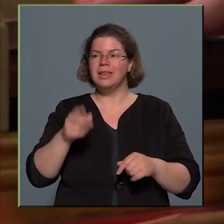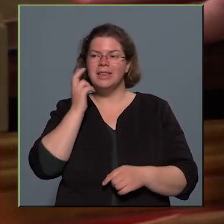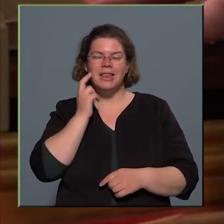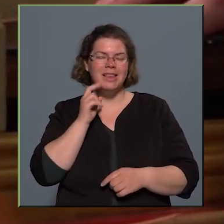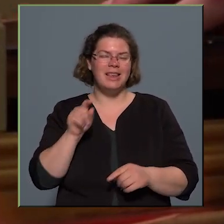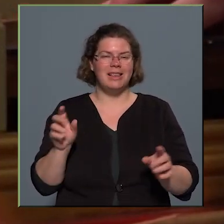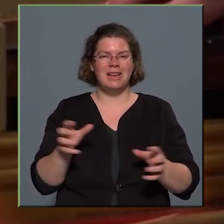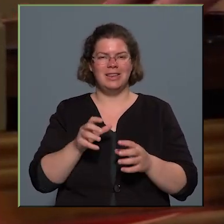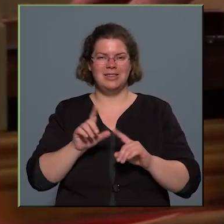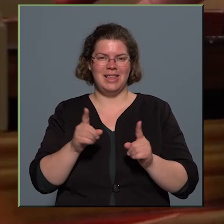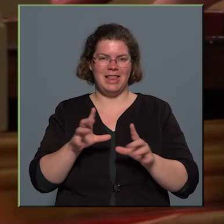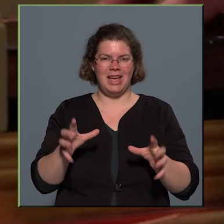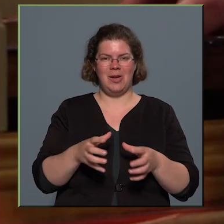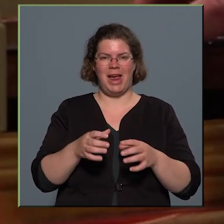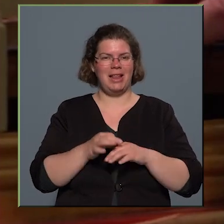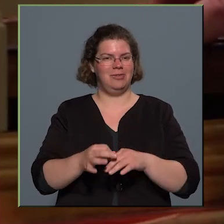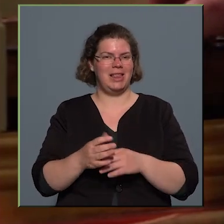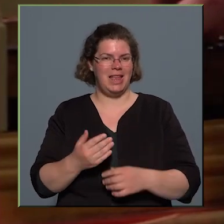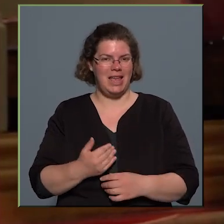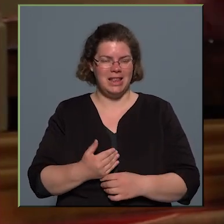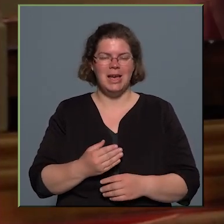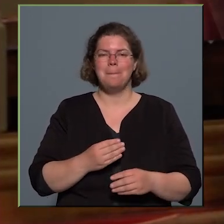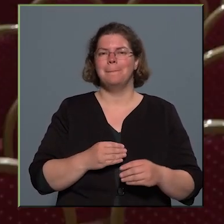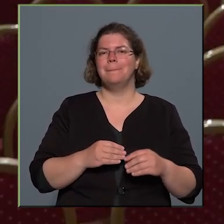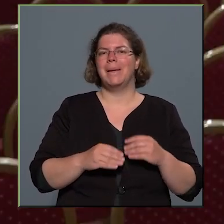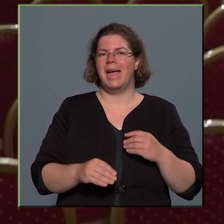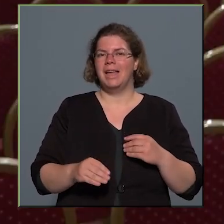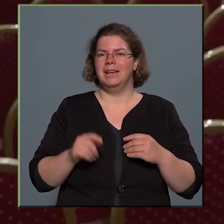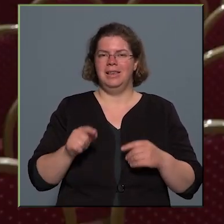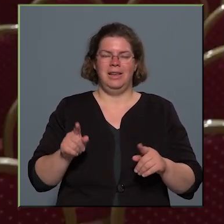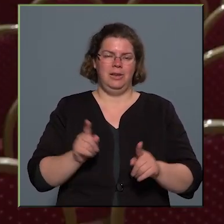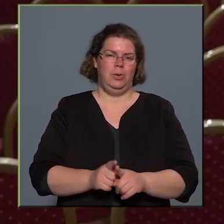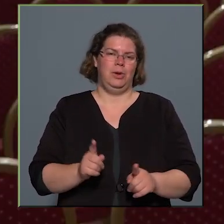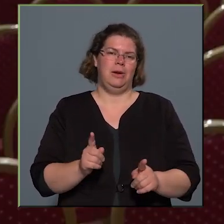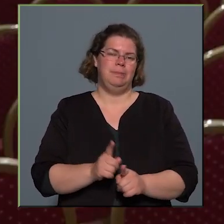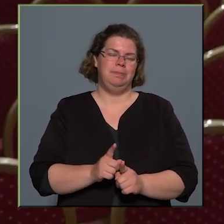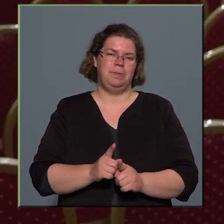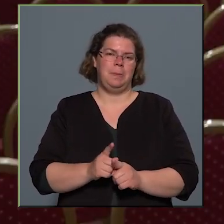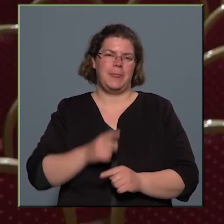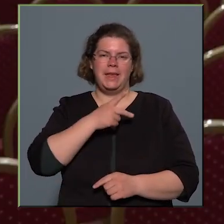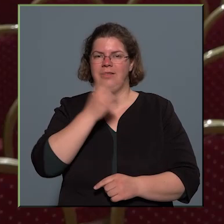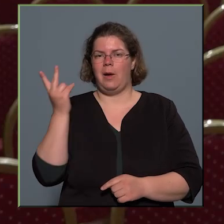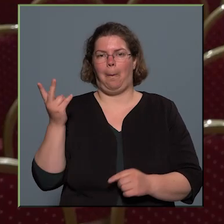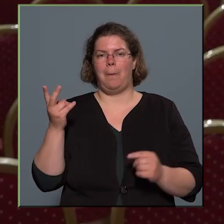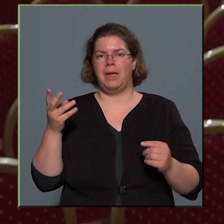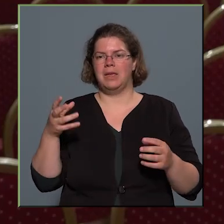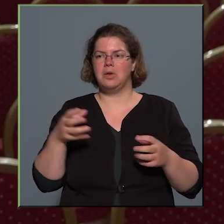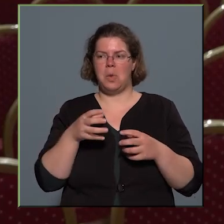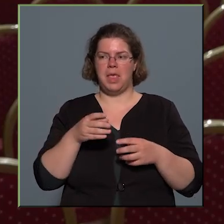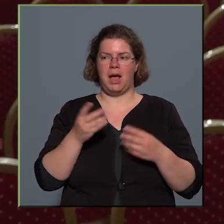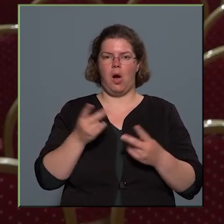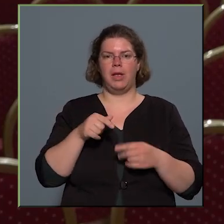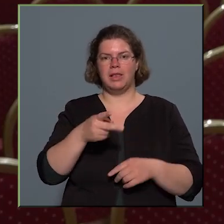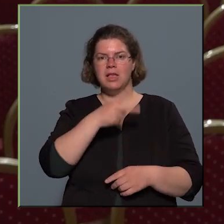vezethetem, hiszen ez egy olyan szakmai közeg, ahol azt a